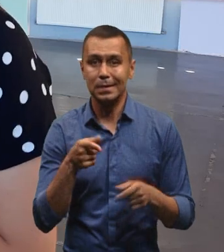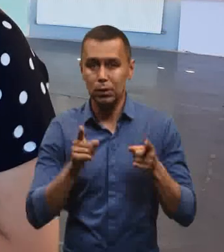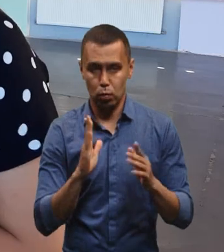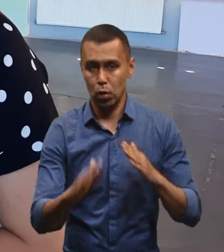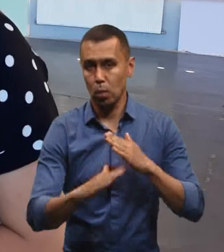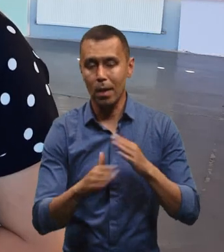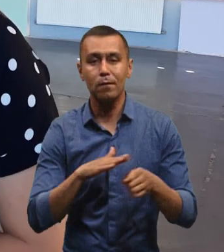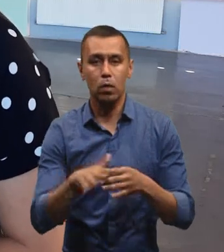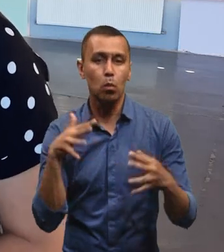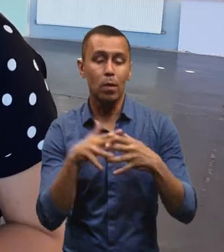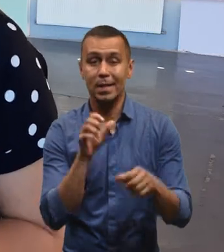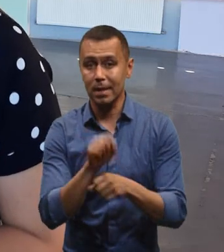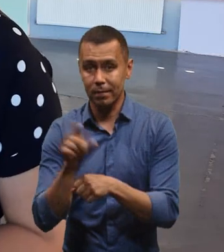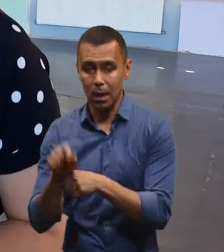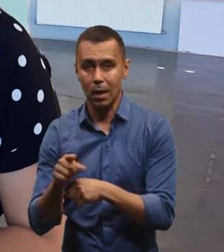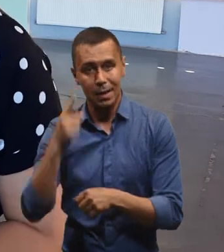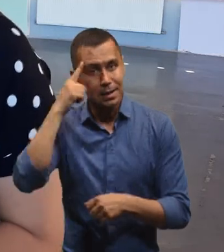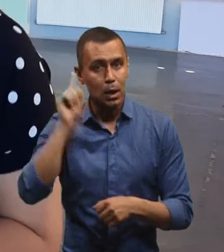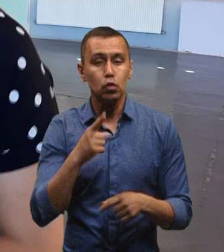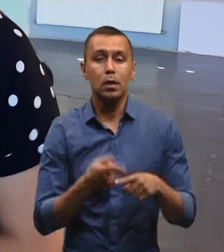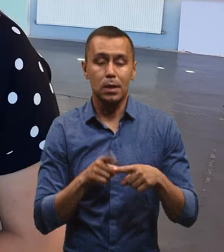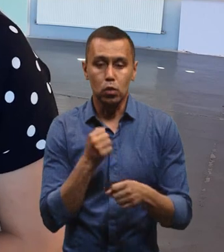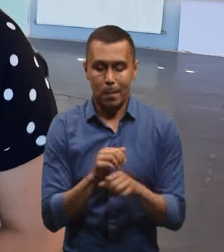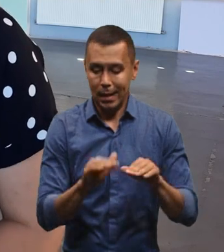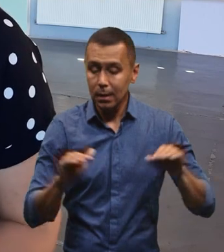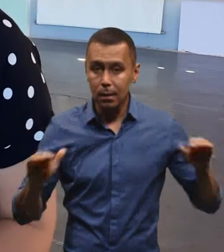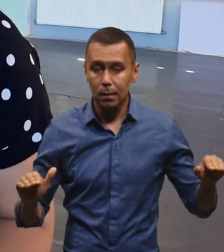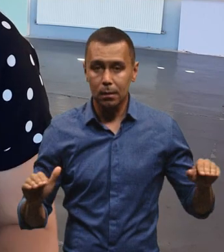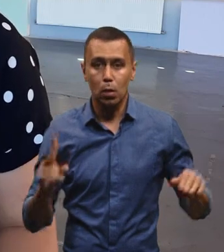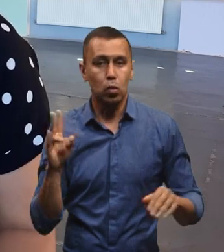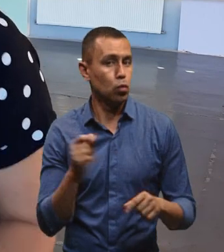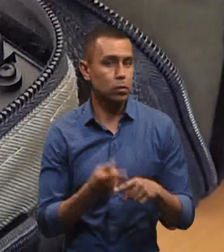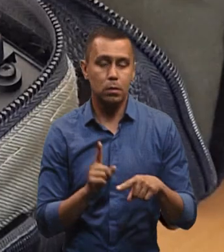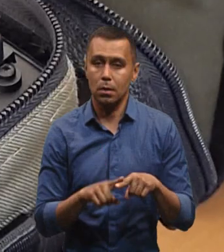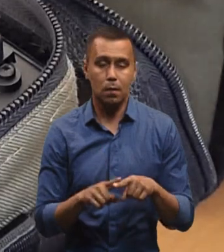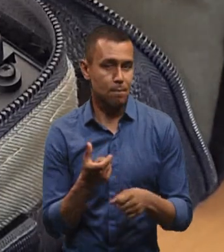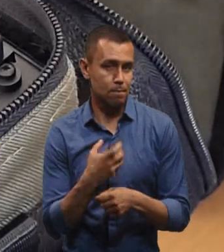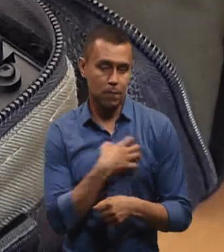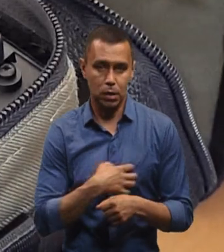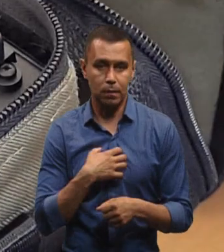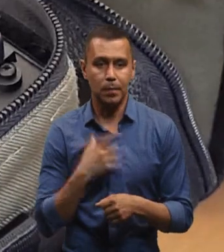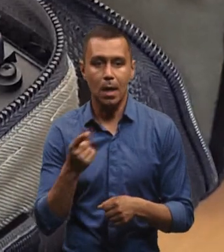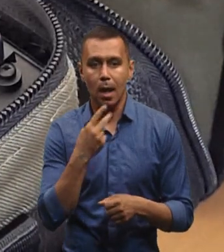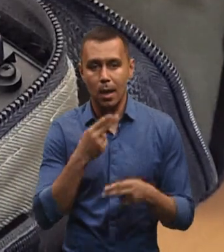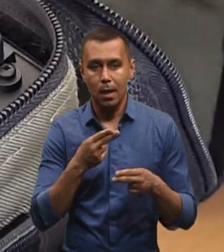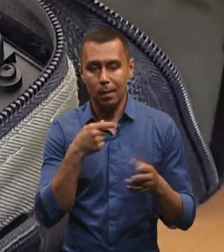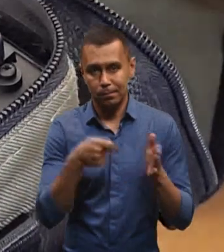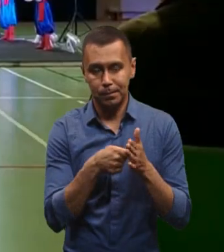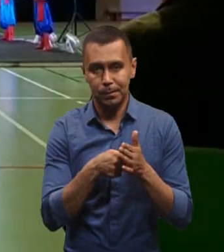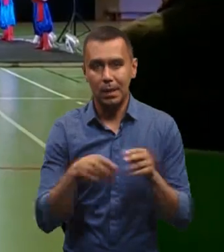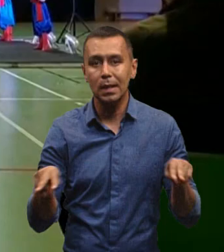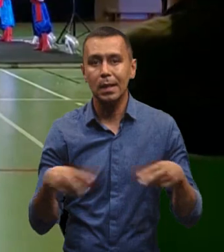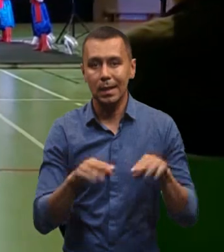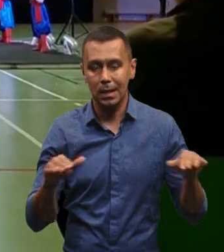допомагати виконувати бойові завдання, знати, що це зробили діти, це мега важливо. На бандеропавери танцюристи збирали гроші